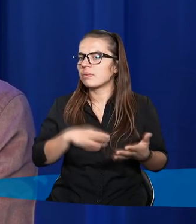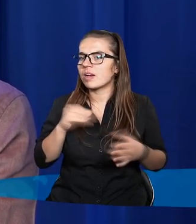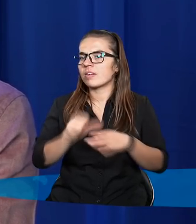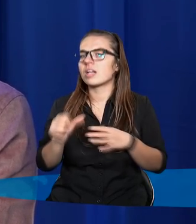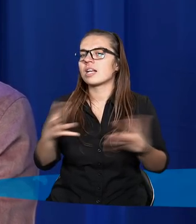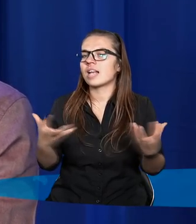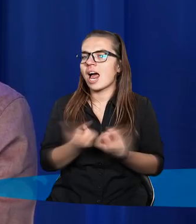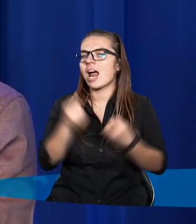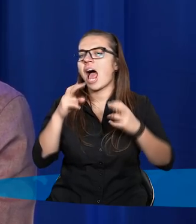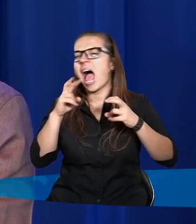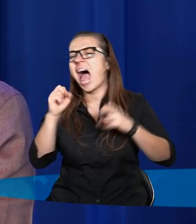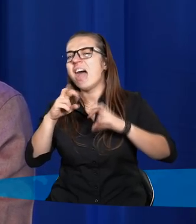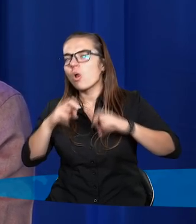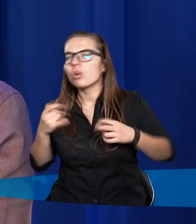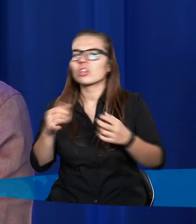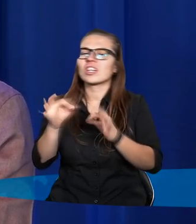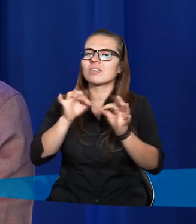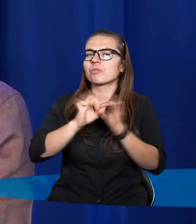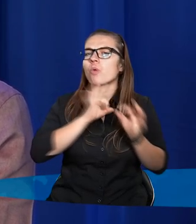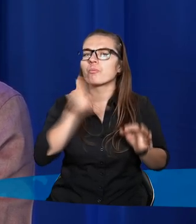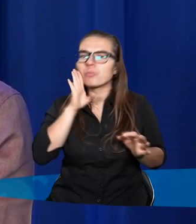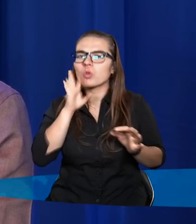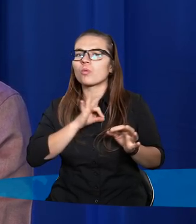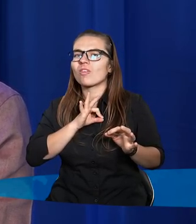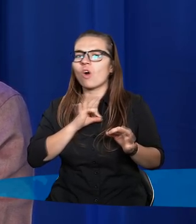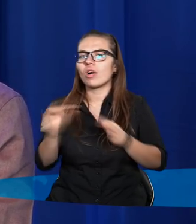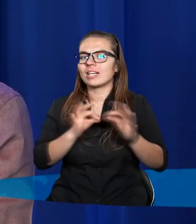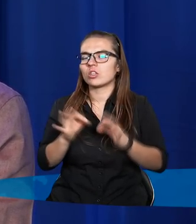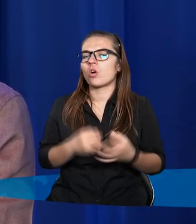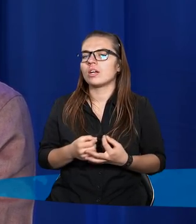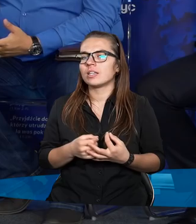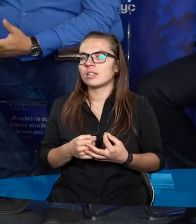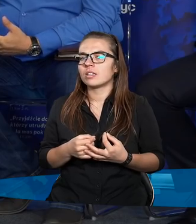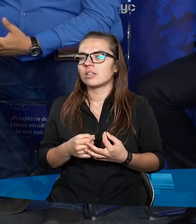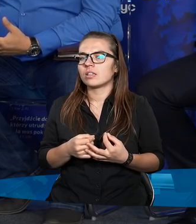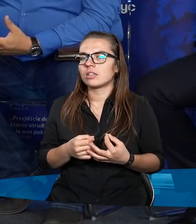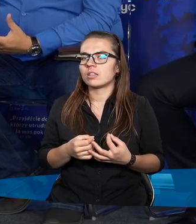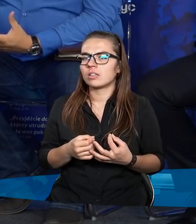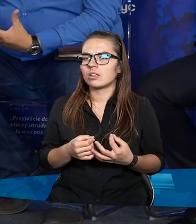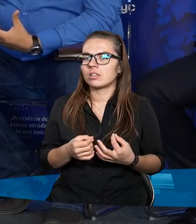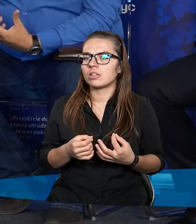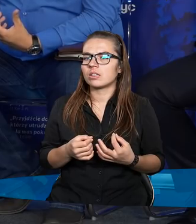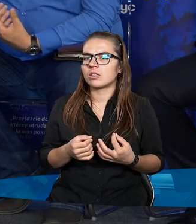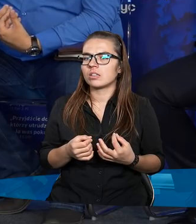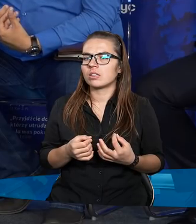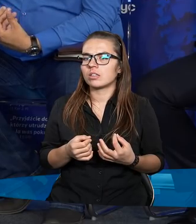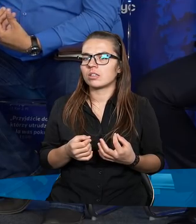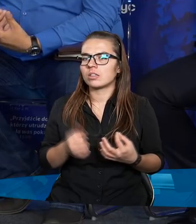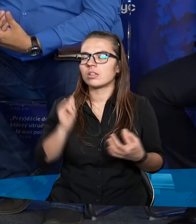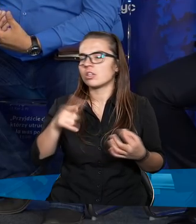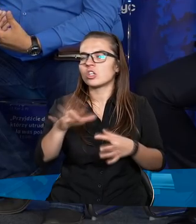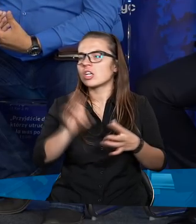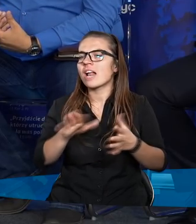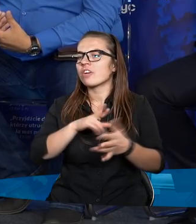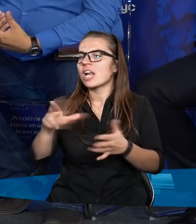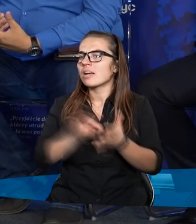znajdują analogiczne historie do swoich. Tak też Pan Bóg może odpowiadać. To, co Darek, powiedziałeś, my czasem pewnych rzeczy nie